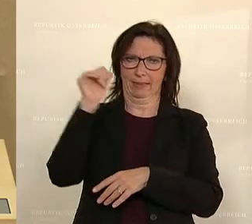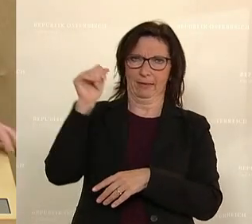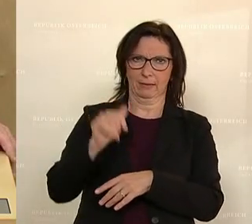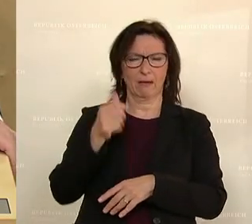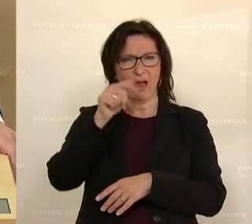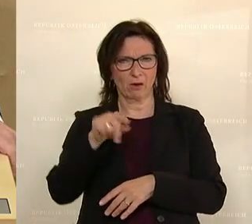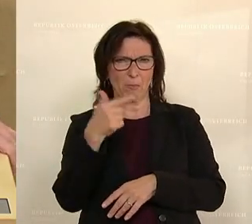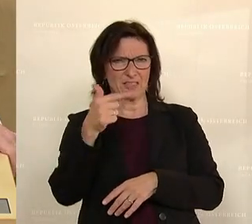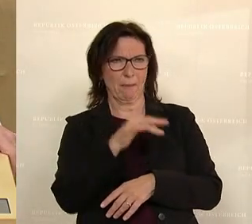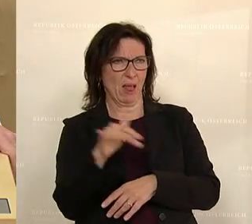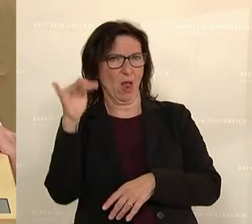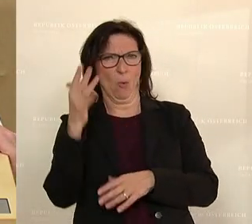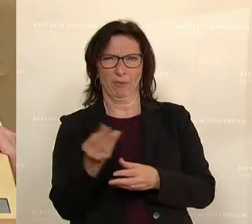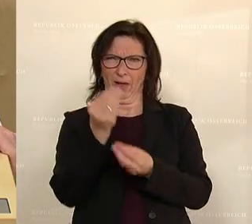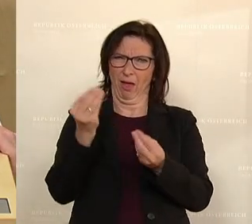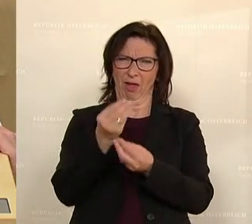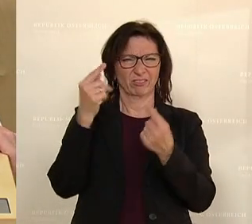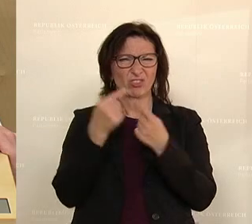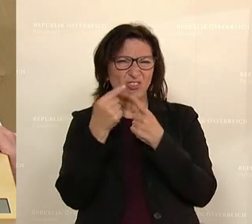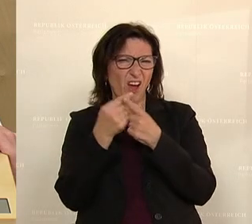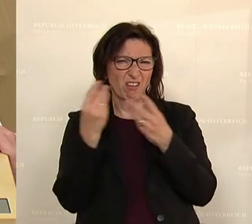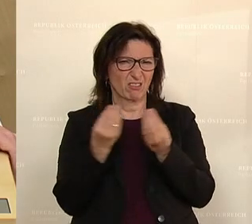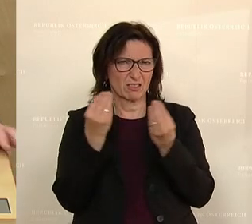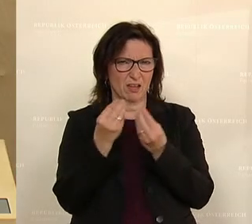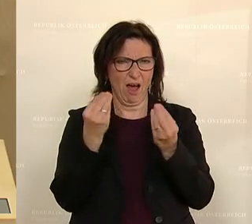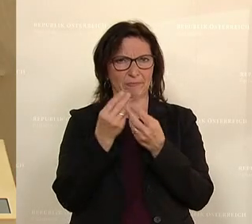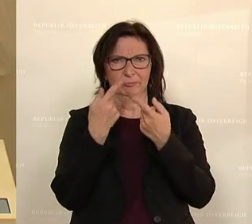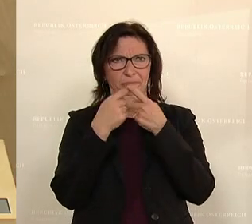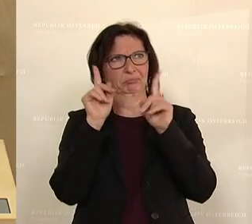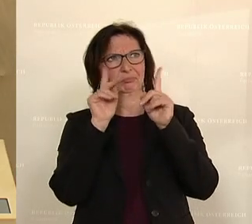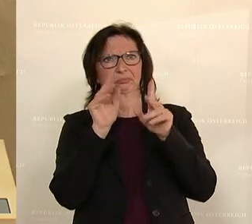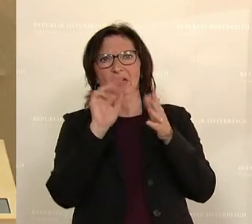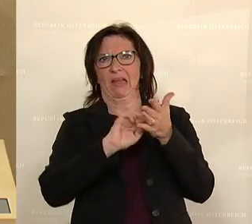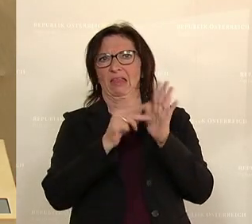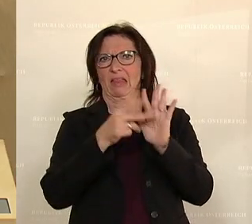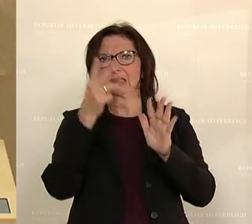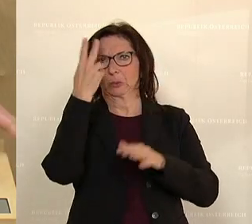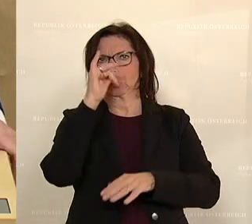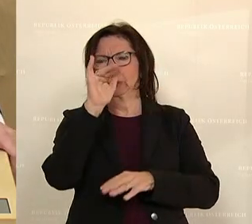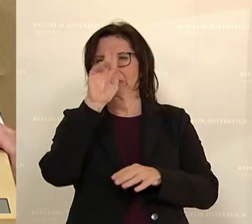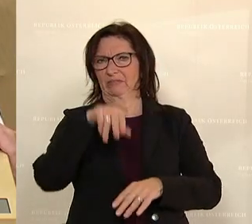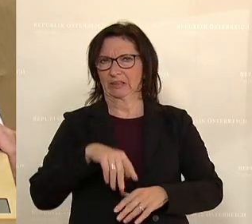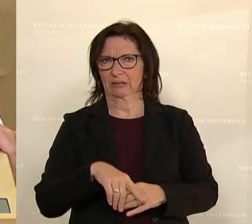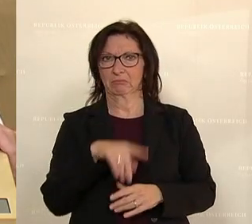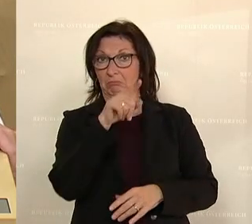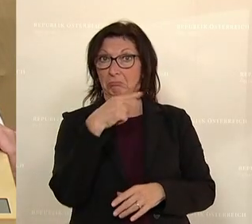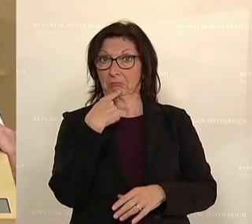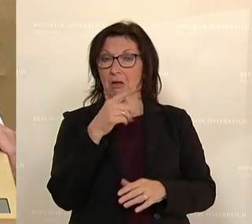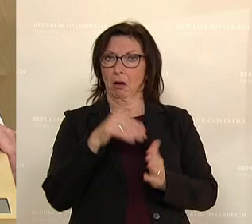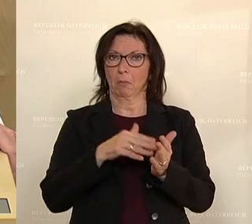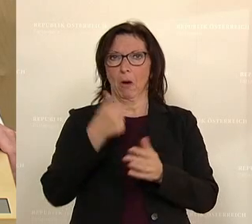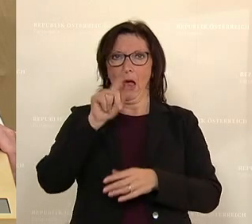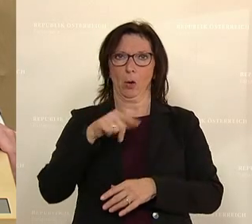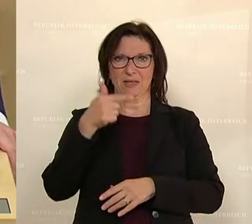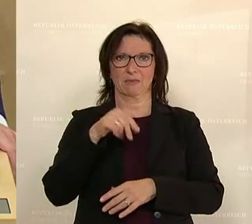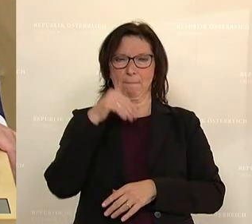um 1,2 Millionen. Also da geht es um Streitereien mit der Rektorin der Technischen Universität Wien, die sagt, wir brauchen 1,2